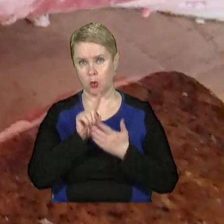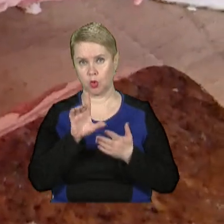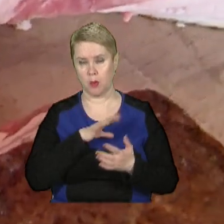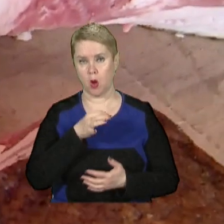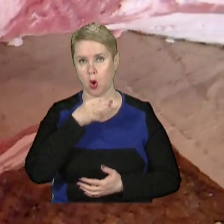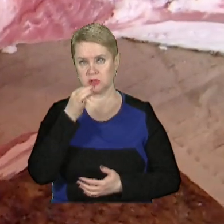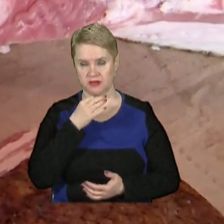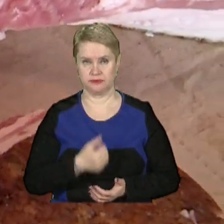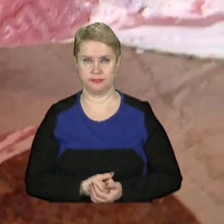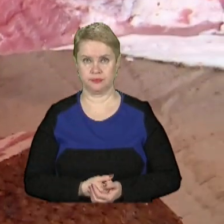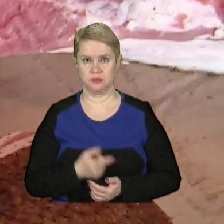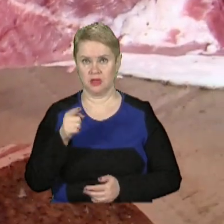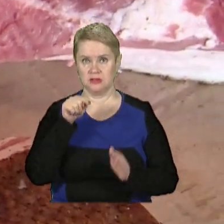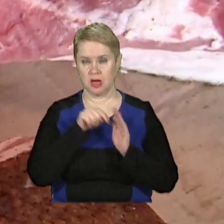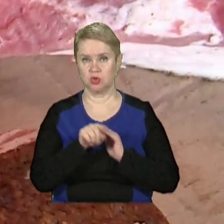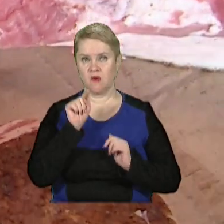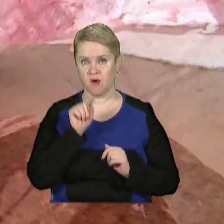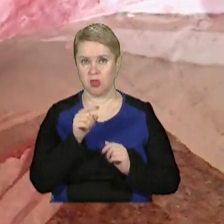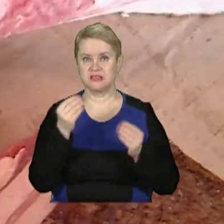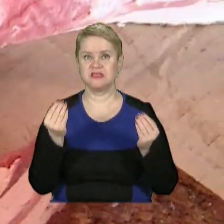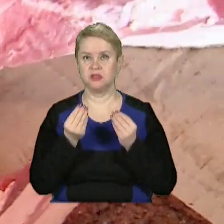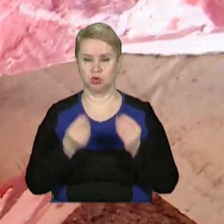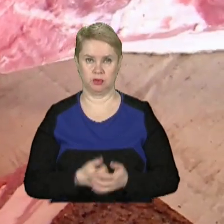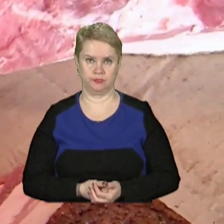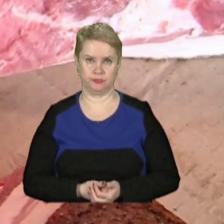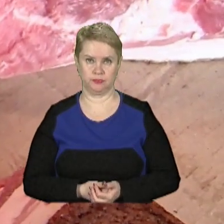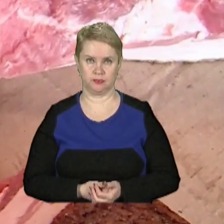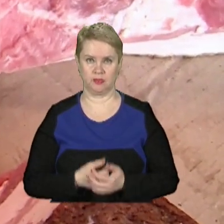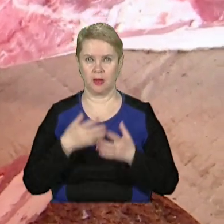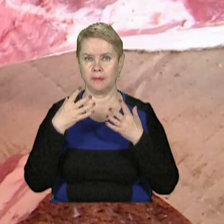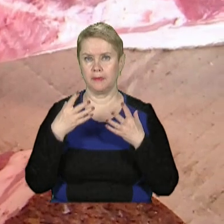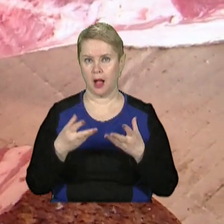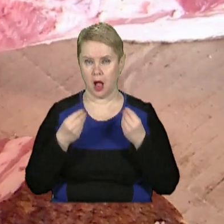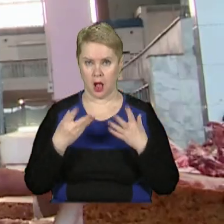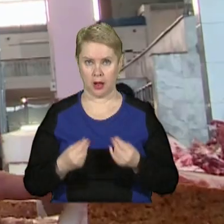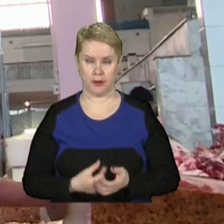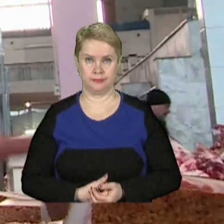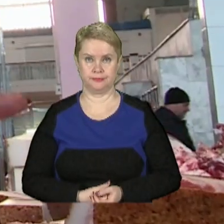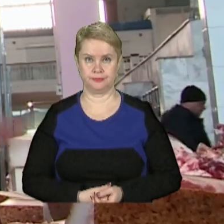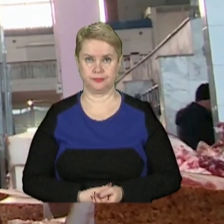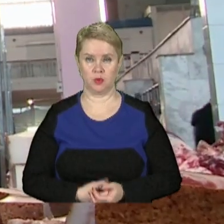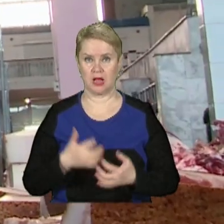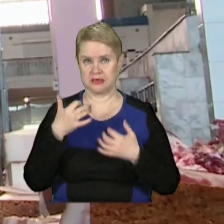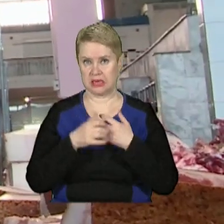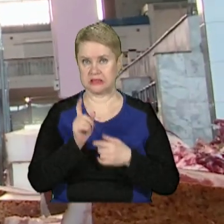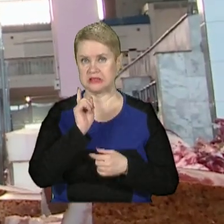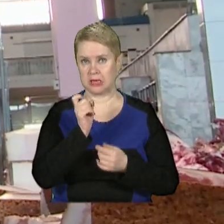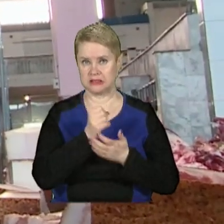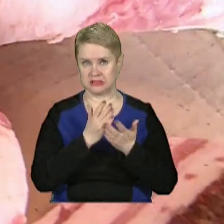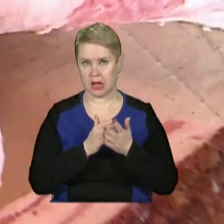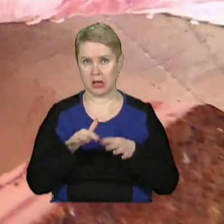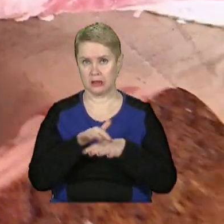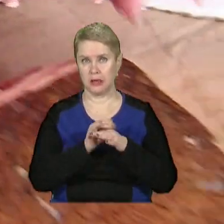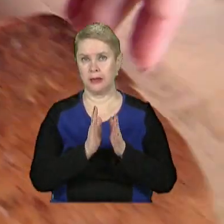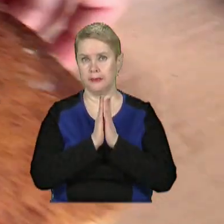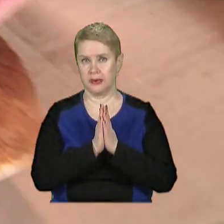бути розовинка. Оце значить, воно свіже. Воно таке прухке, м'яке повинно бути. У середньому за кілограм сала на